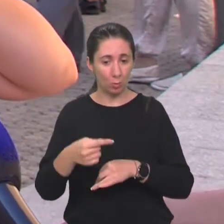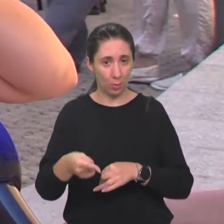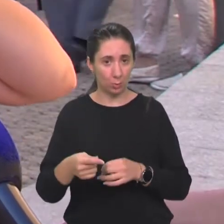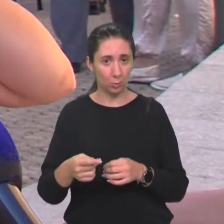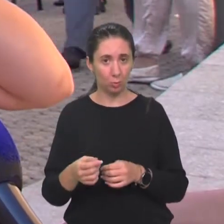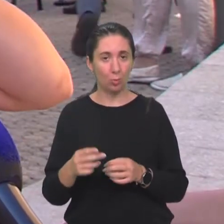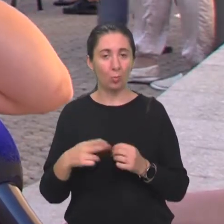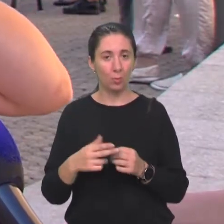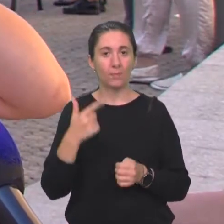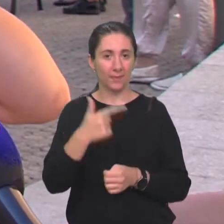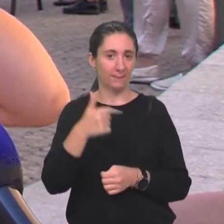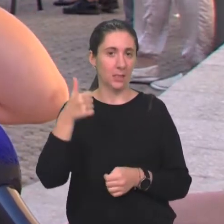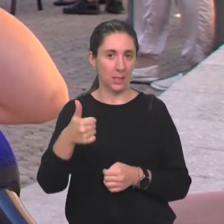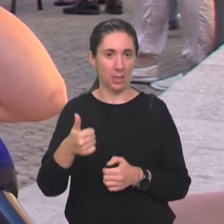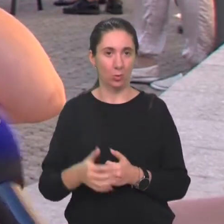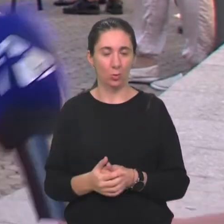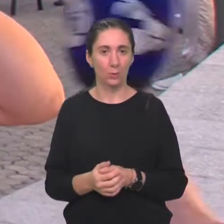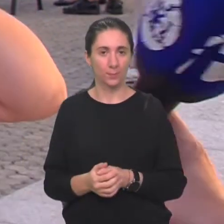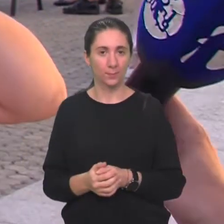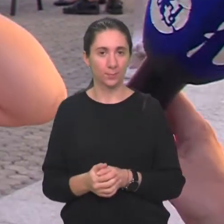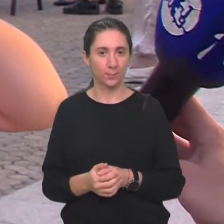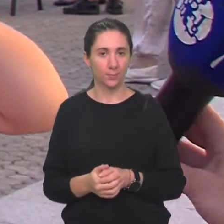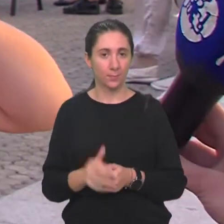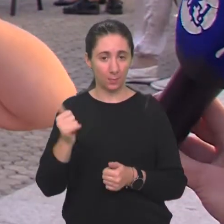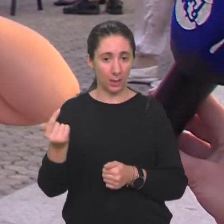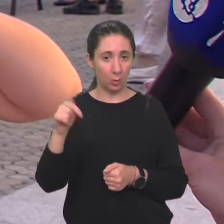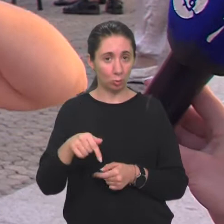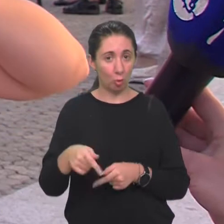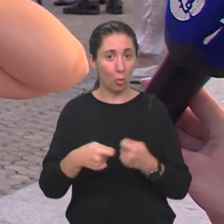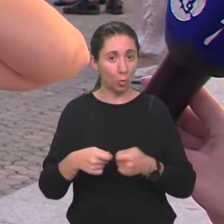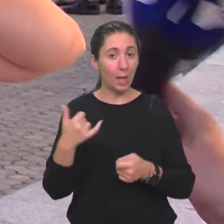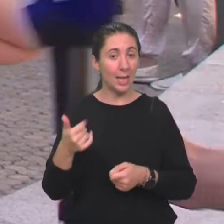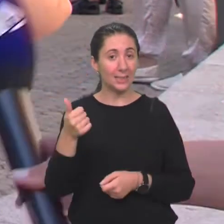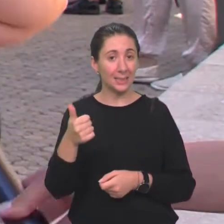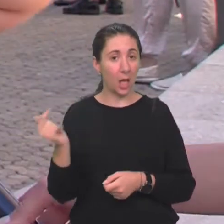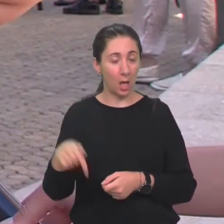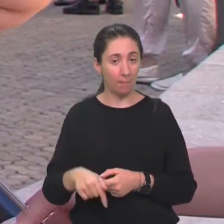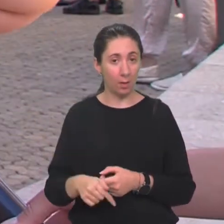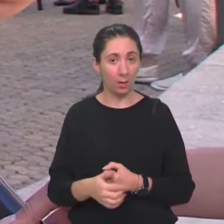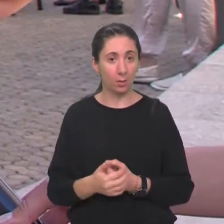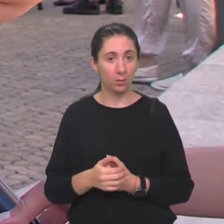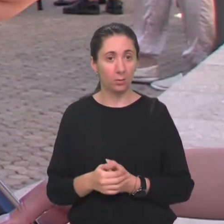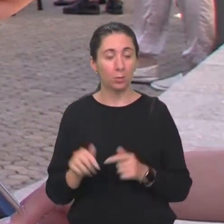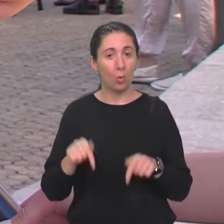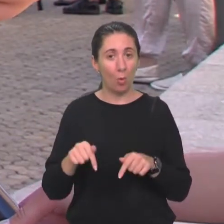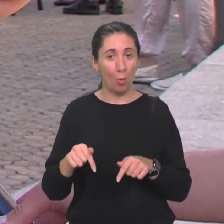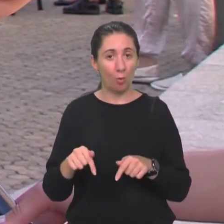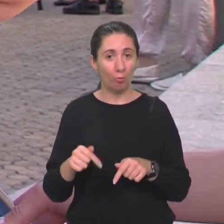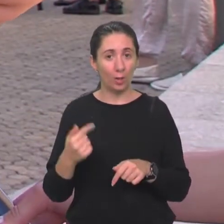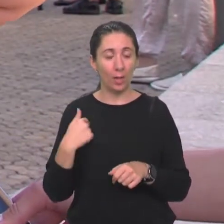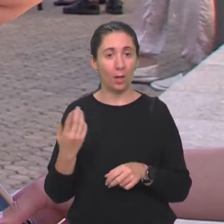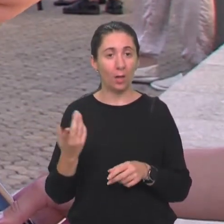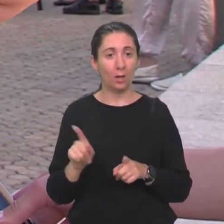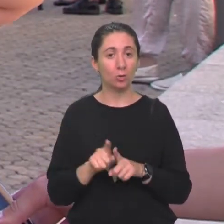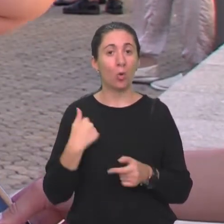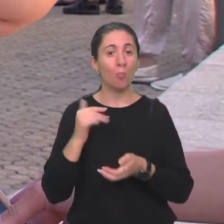upunim 21. Jesi li došla ovdje s udrugom ili sama? A ovdje sam kao